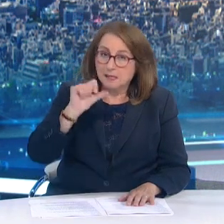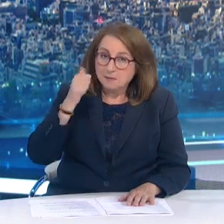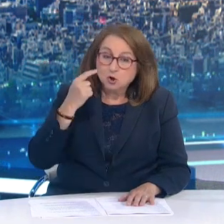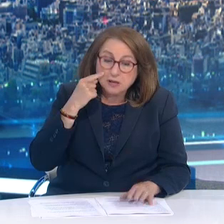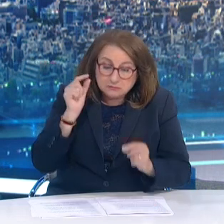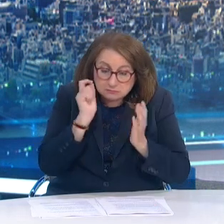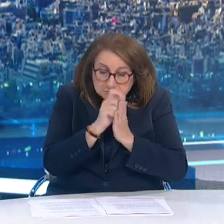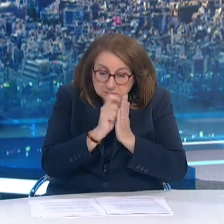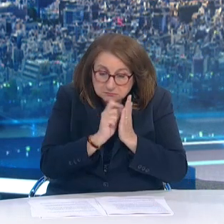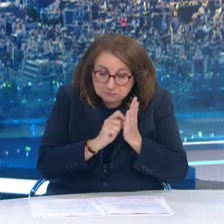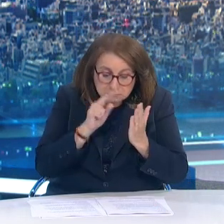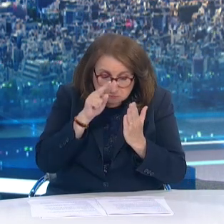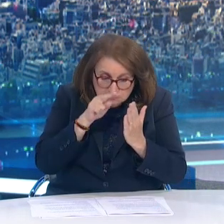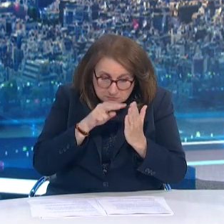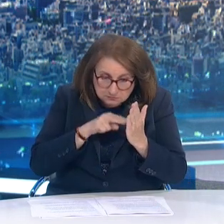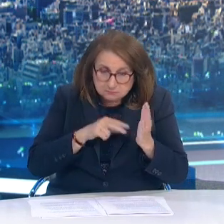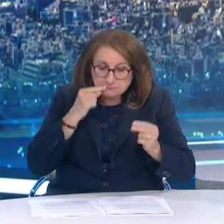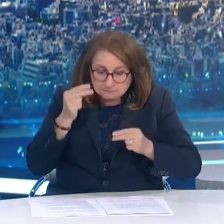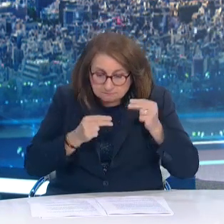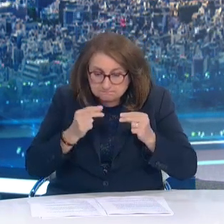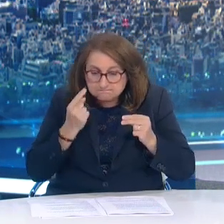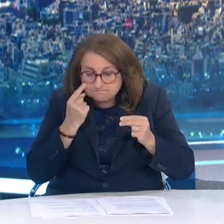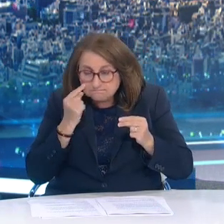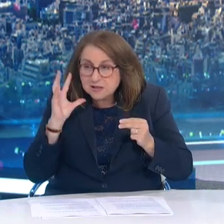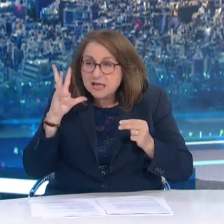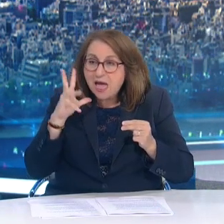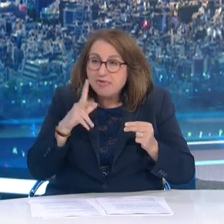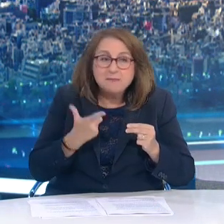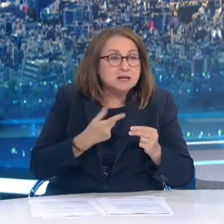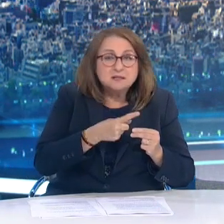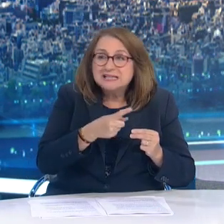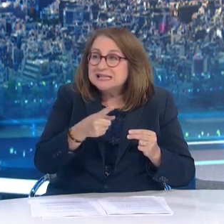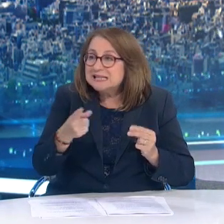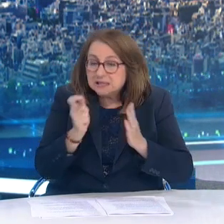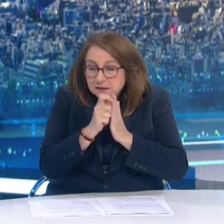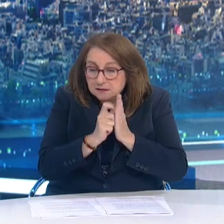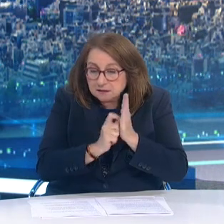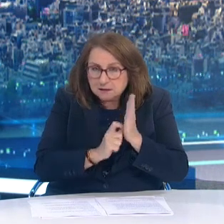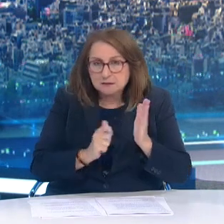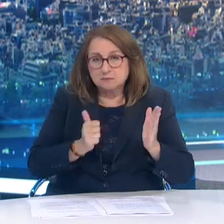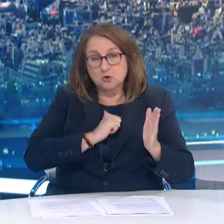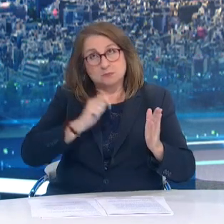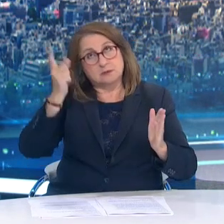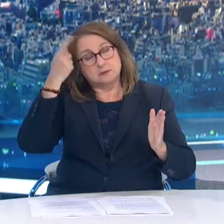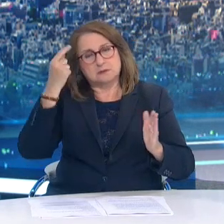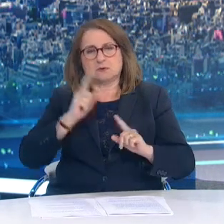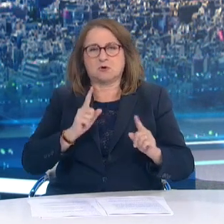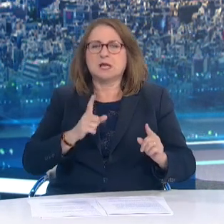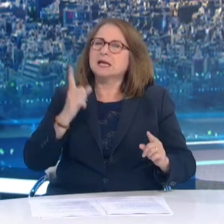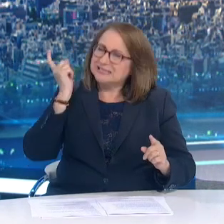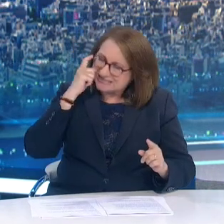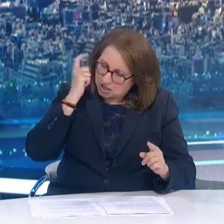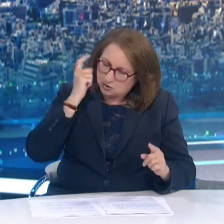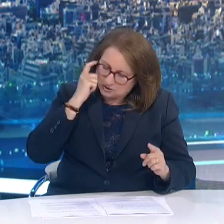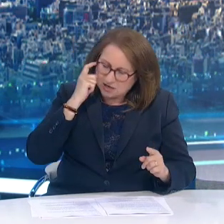επιβληματικά δεδομένα Τα καιρικά φαινόμενα Και προφασίζουμε Είναι πάρα πολύ κατανοητό Ότι ένας που πατάει μόνο στο πεζοδρόμιο Με 40 βαθμούς Γιατί